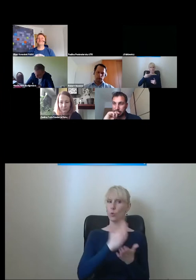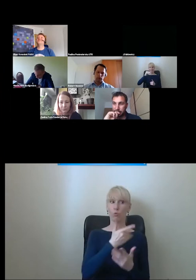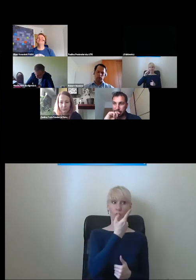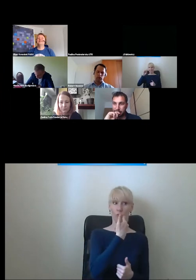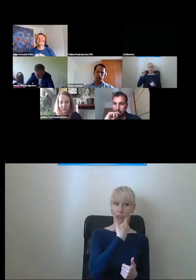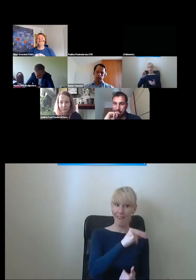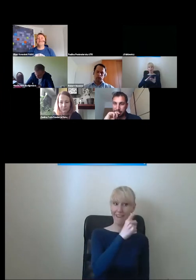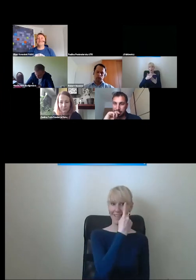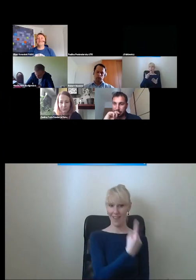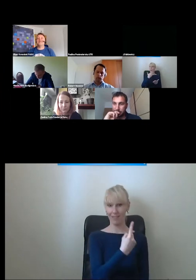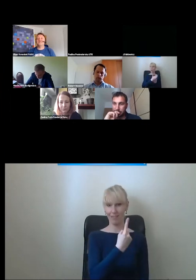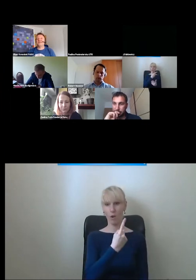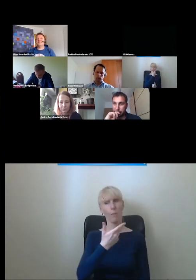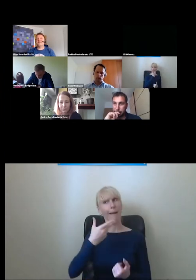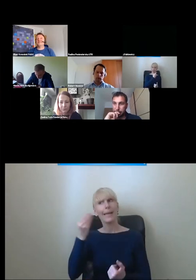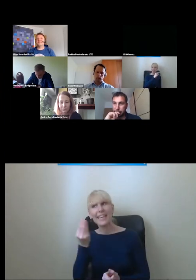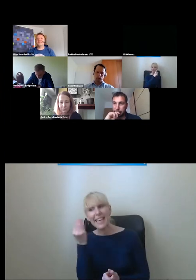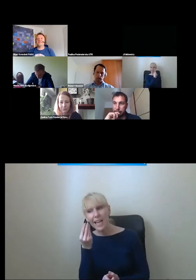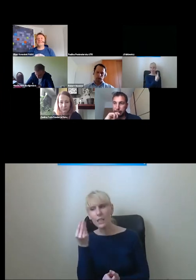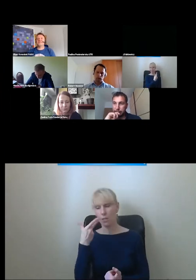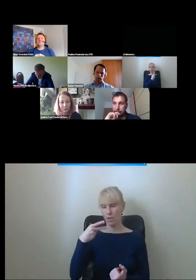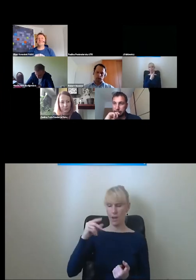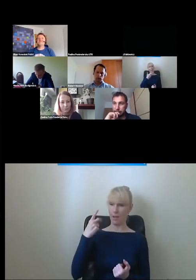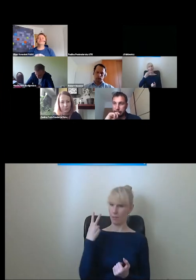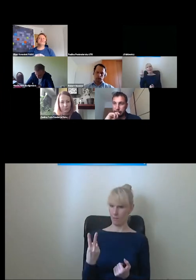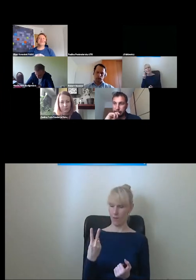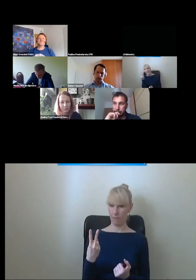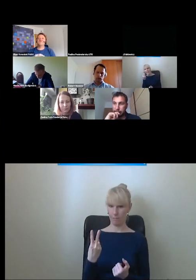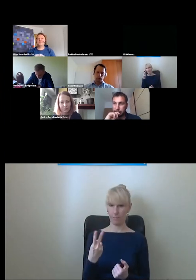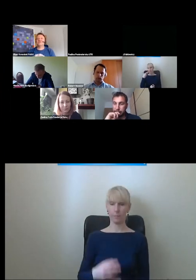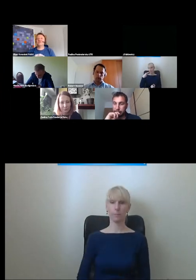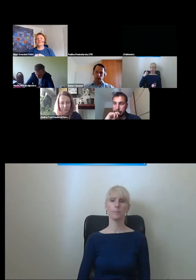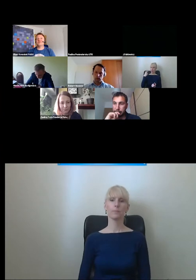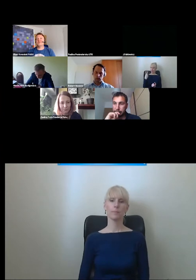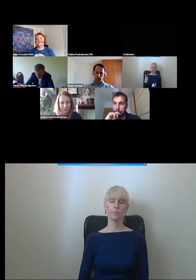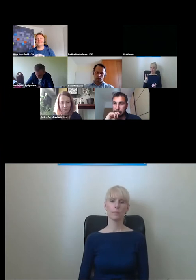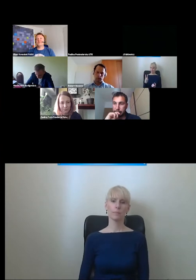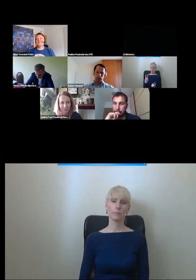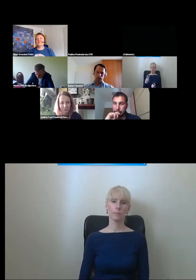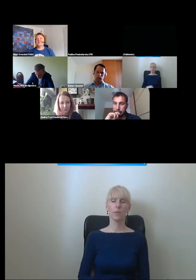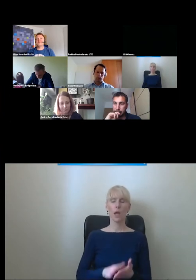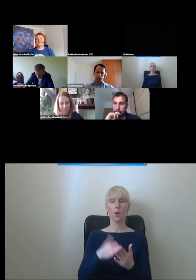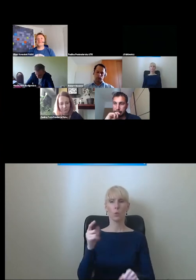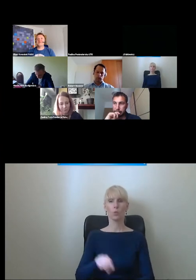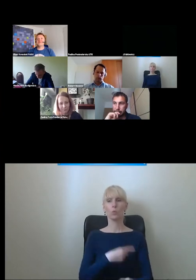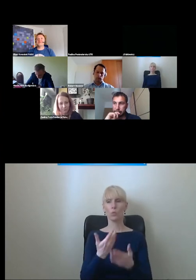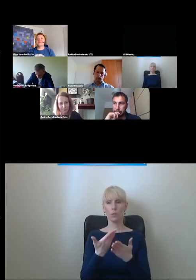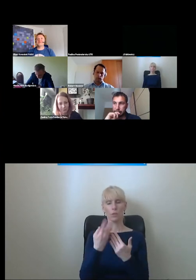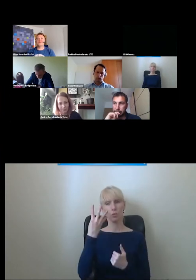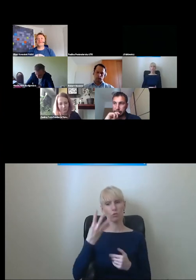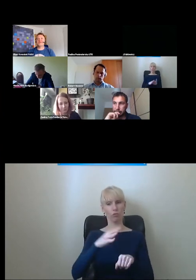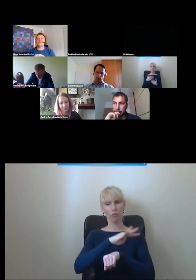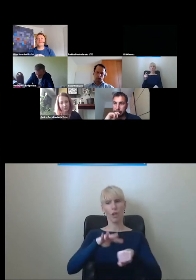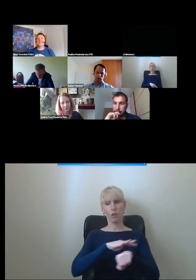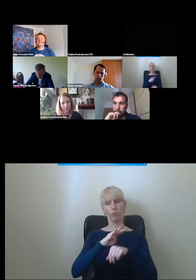jedną. No i ta informacja o tym, że jeśli windy nie działają dłużej niż 4 godziny, to na